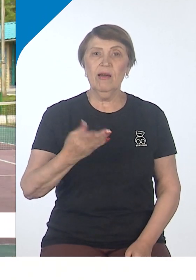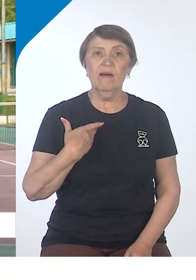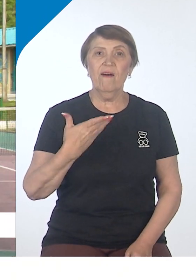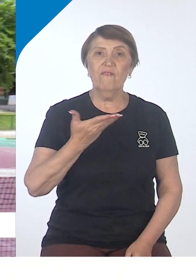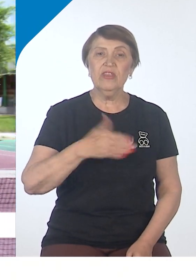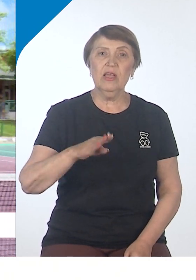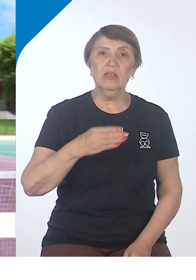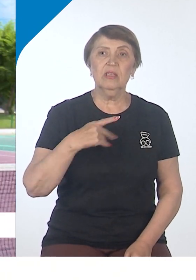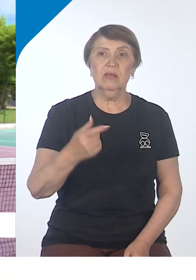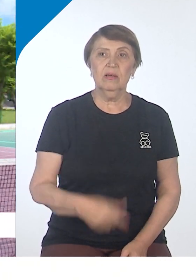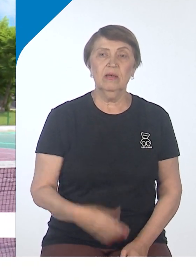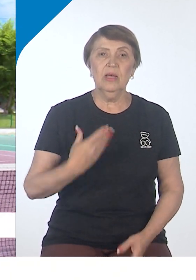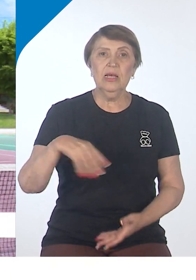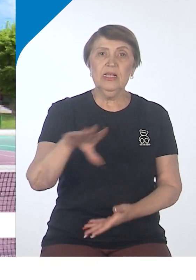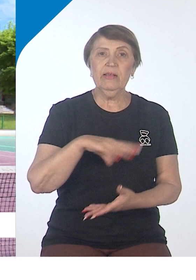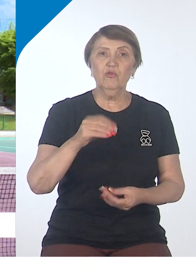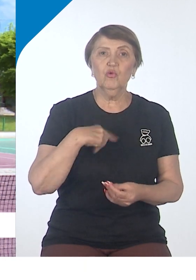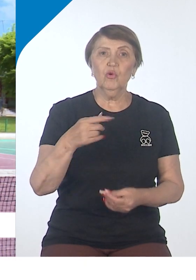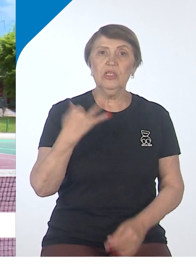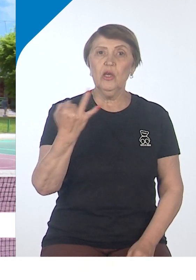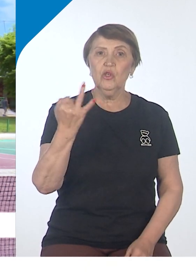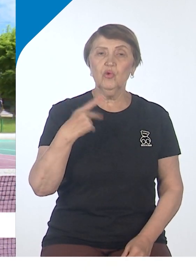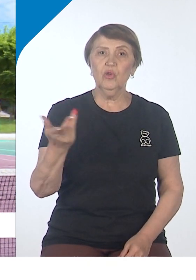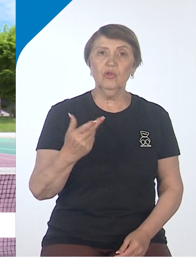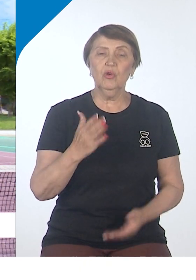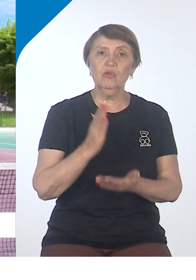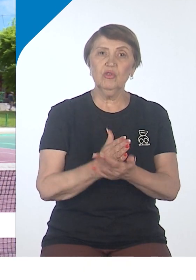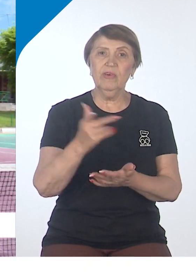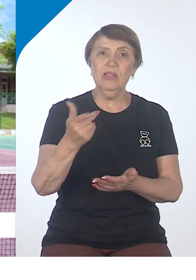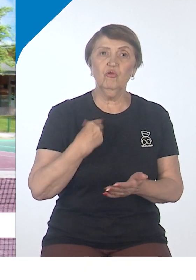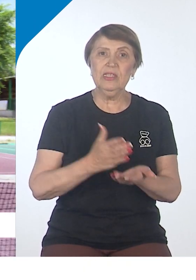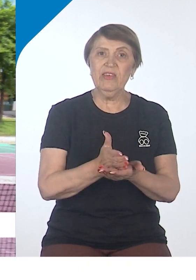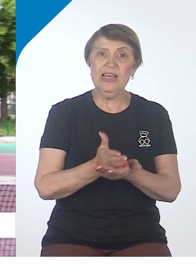образ жизни. За всю историю существования ветеранского турнира